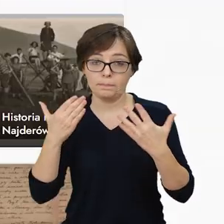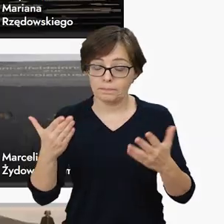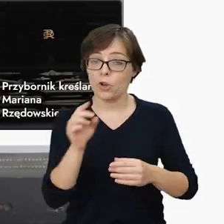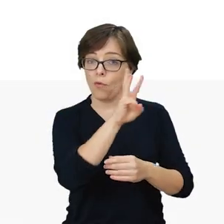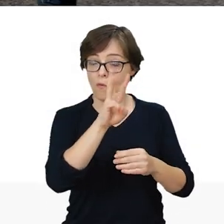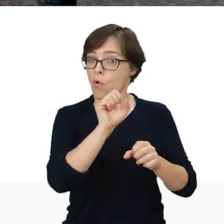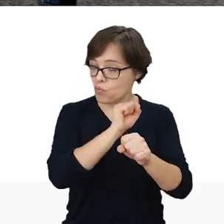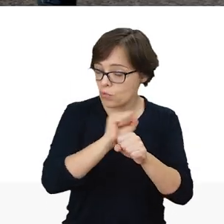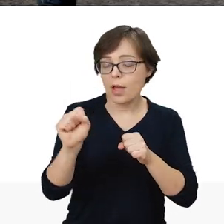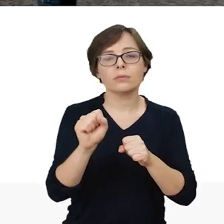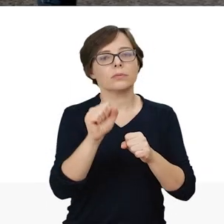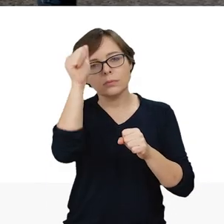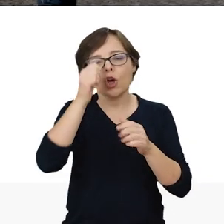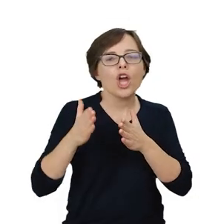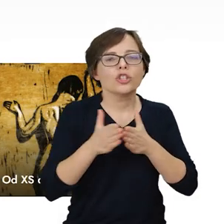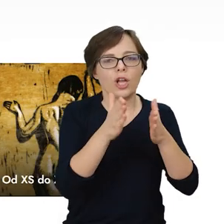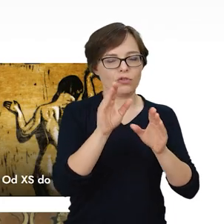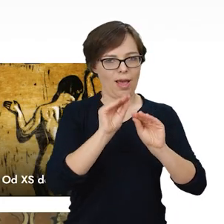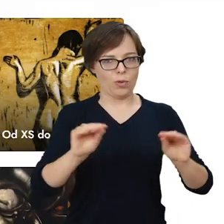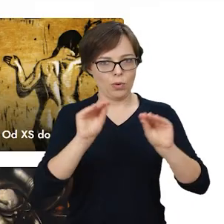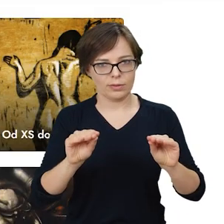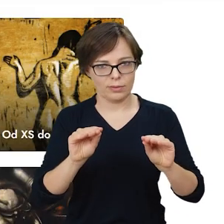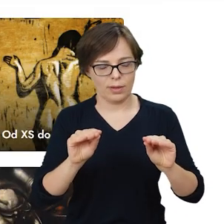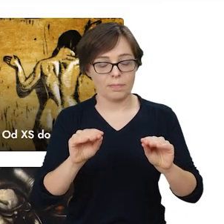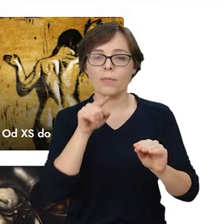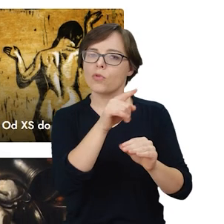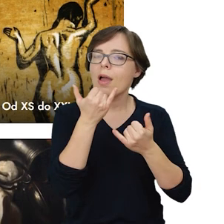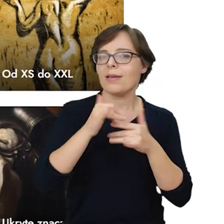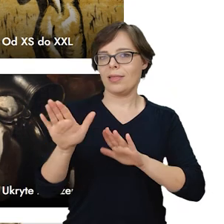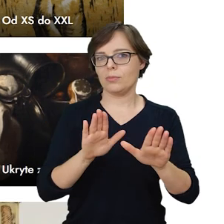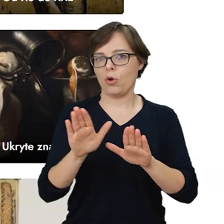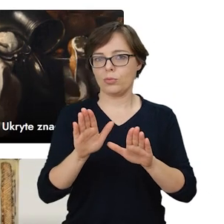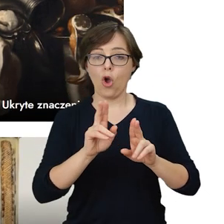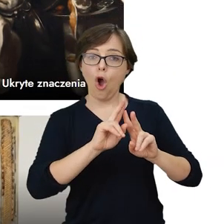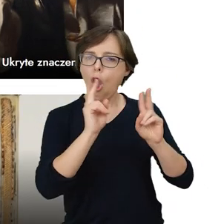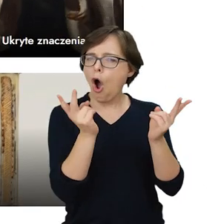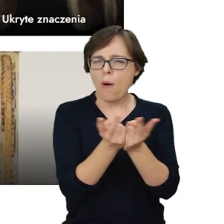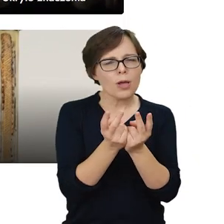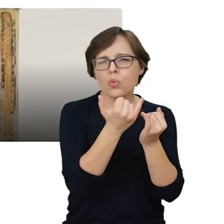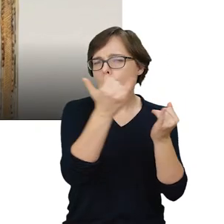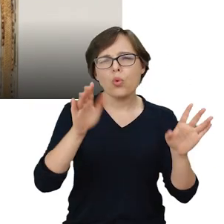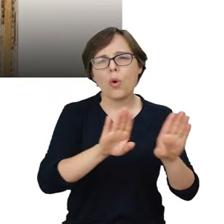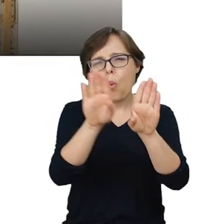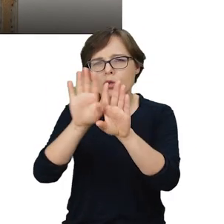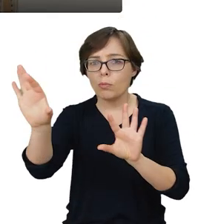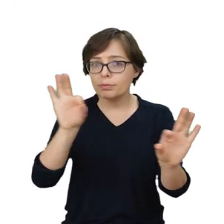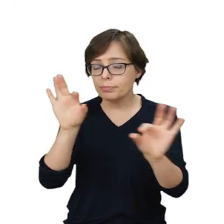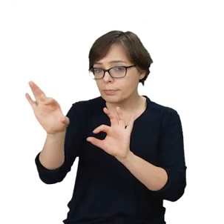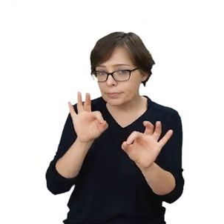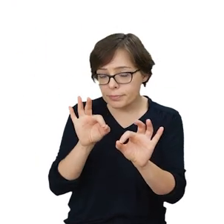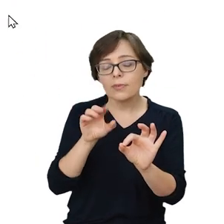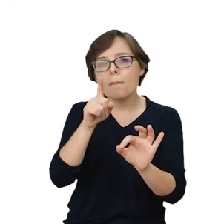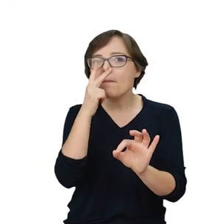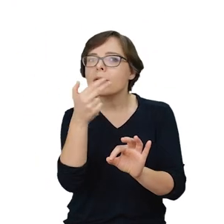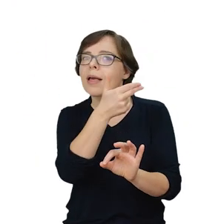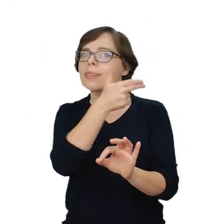edukacyjnym. Na stronie są ścieżki edukacyjne, które w nietypowy sposób łączą obiekty ze wszystkich muzeów